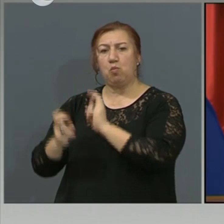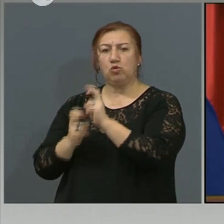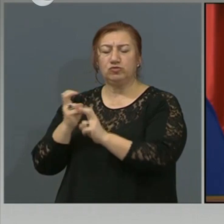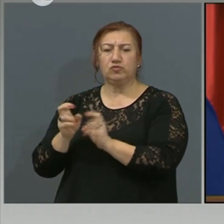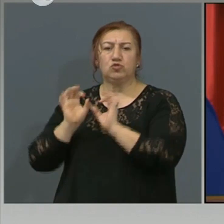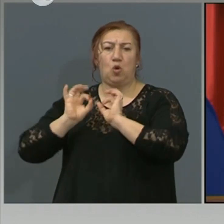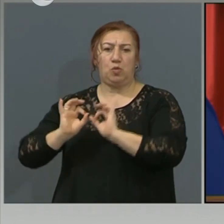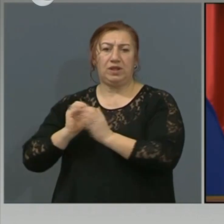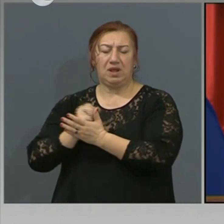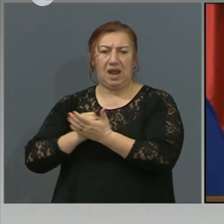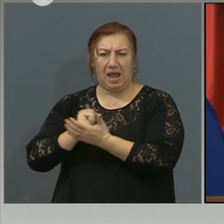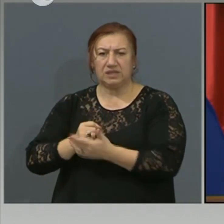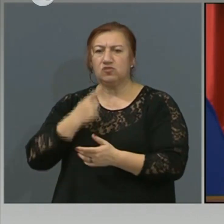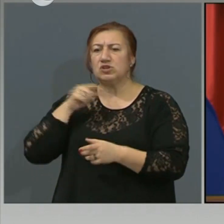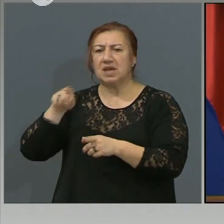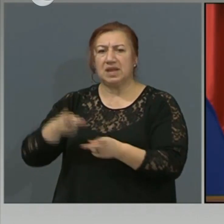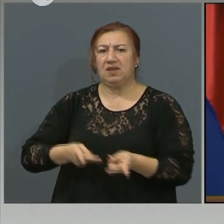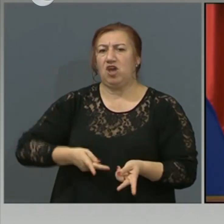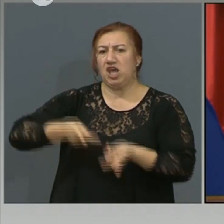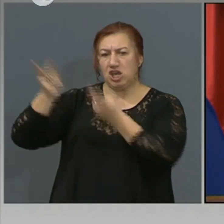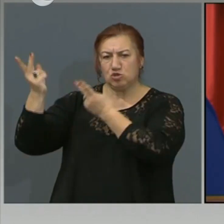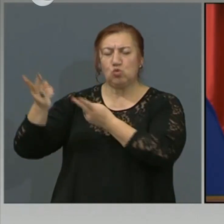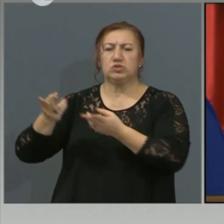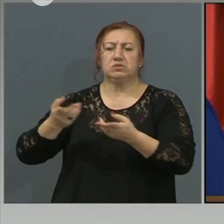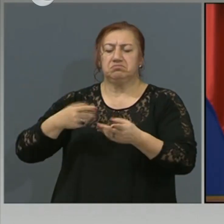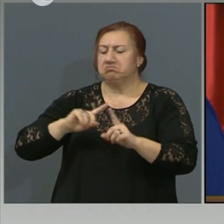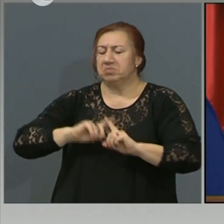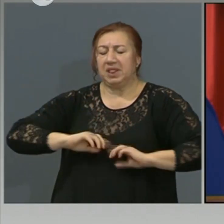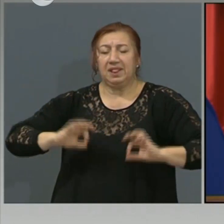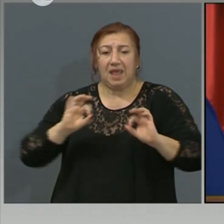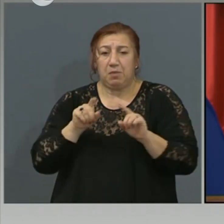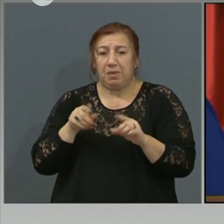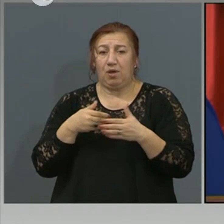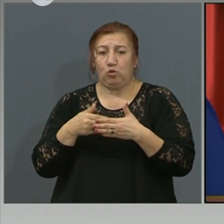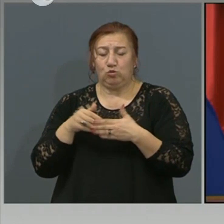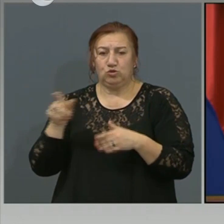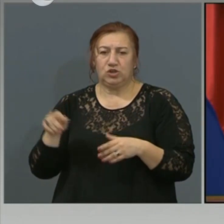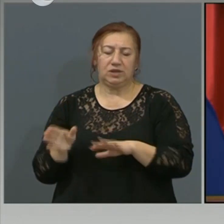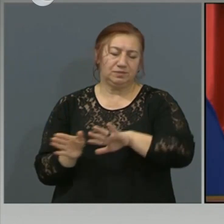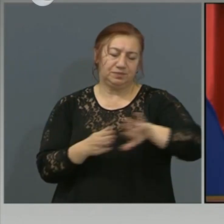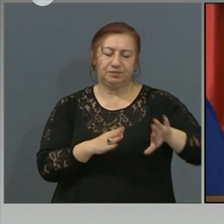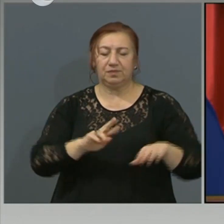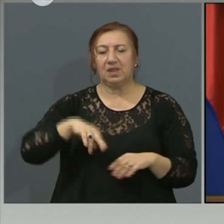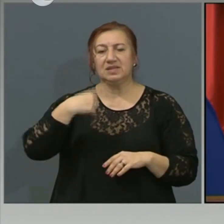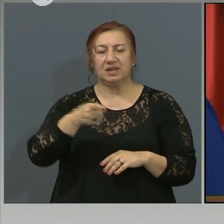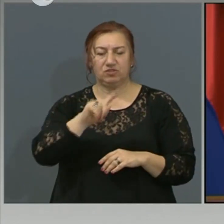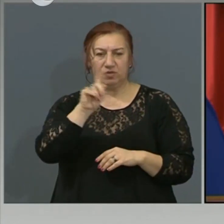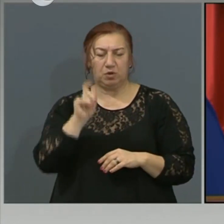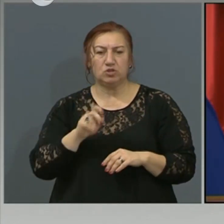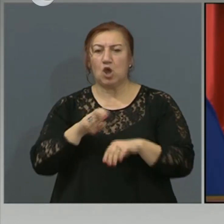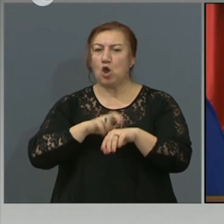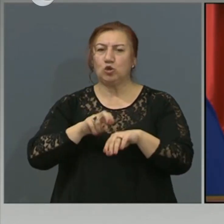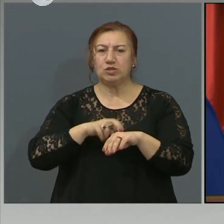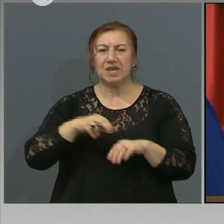медикамент, износа му и реекспорта. нямаме такова отношение. Следващия въпрос. Доцент Попов, да